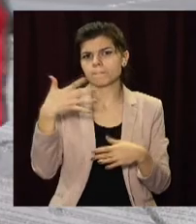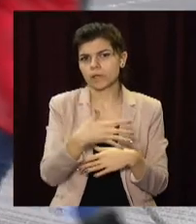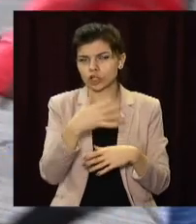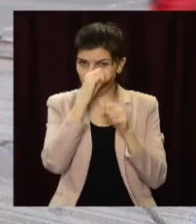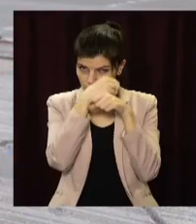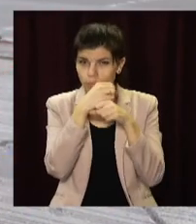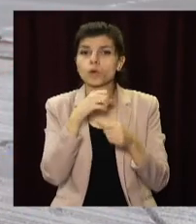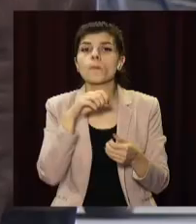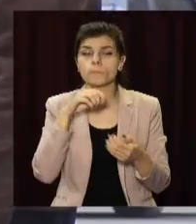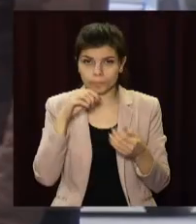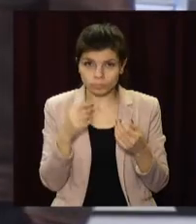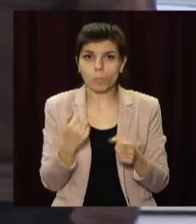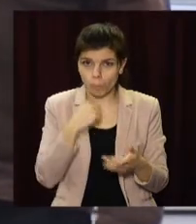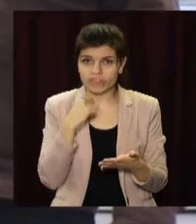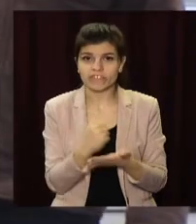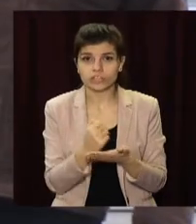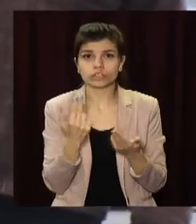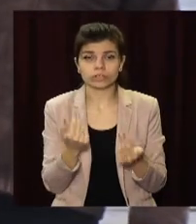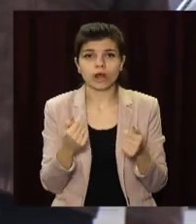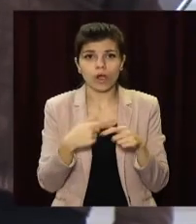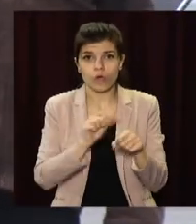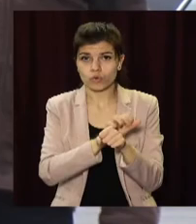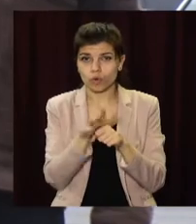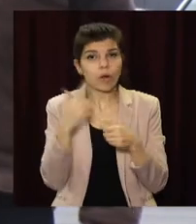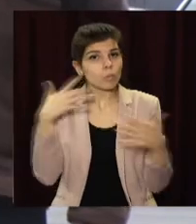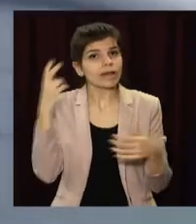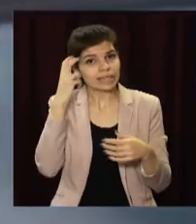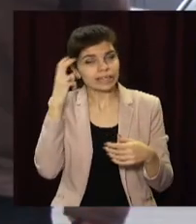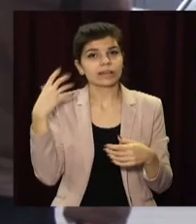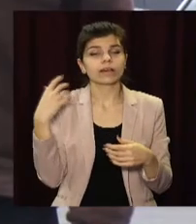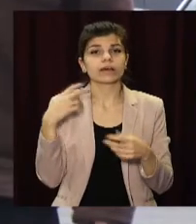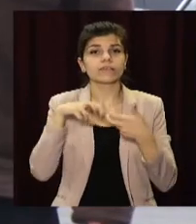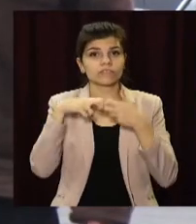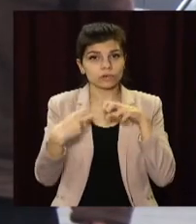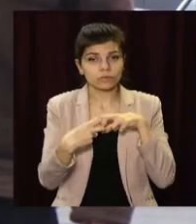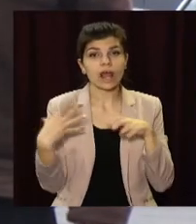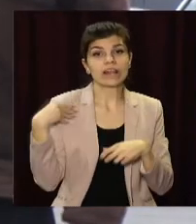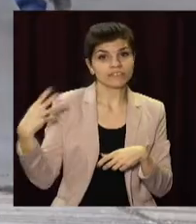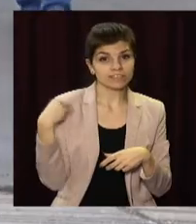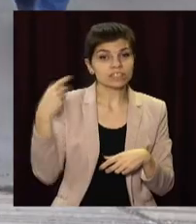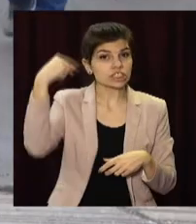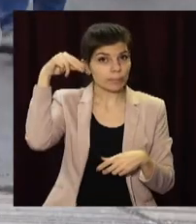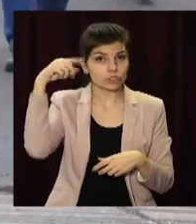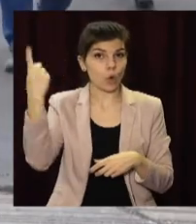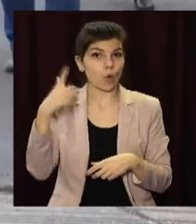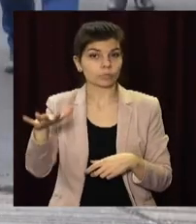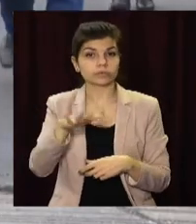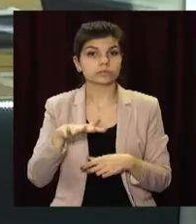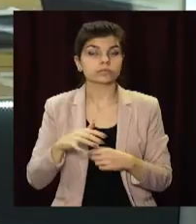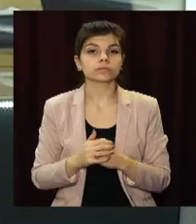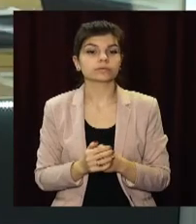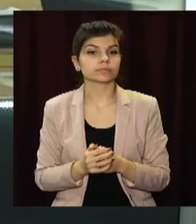лабораторно підтверджених випадків коронавірусу. Найбільших хворих у столиці – Івано-Франківській, Львівській, Запорізькій областях.